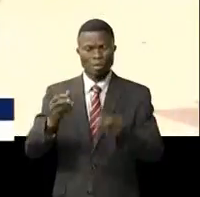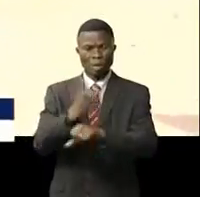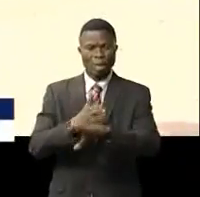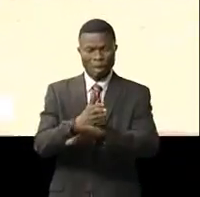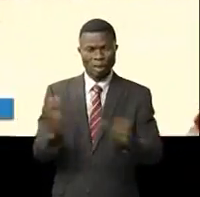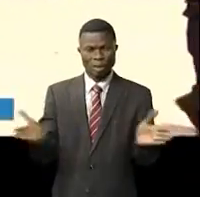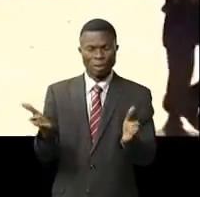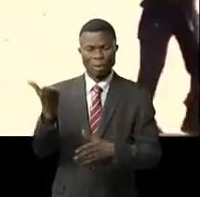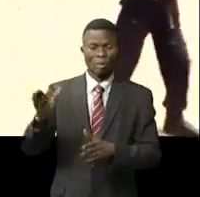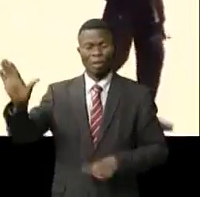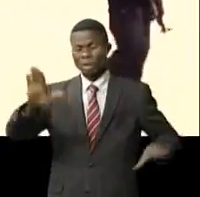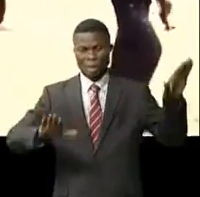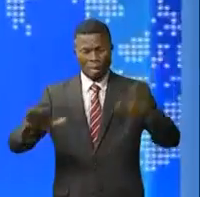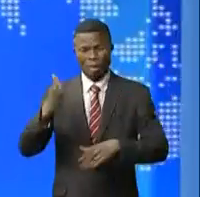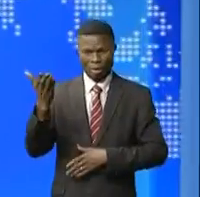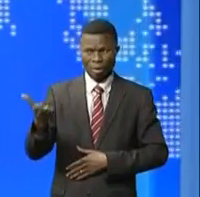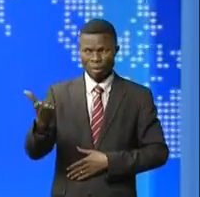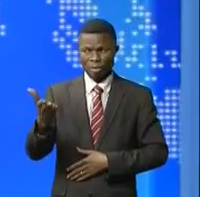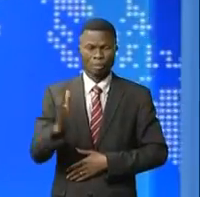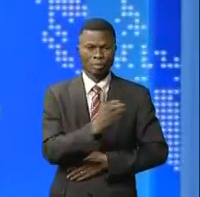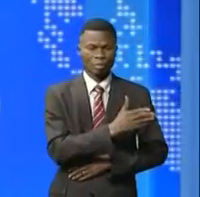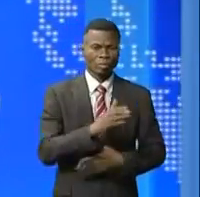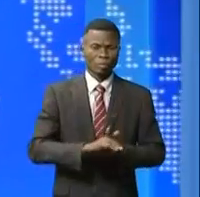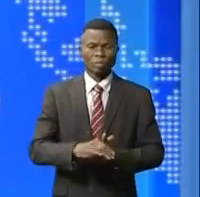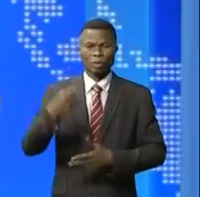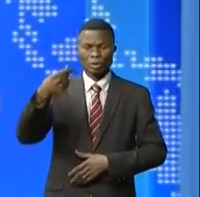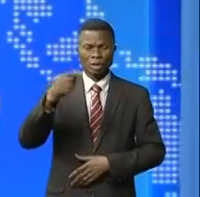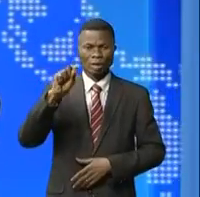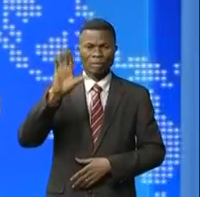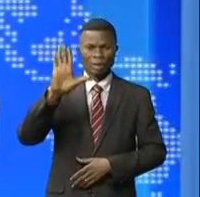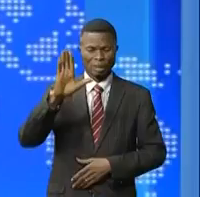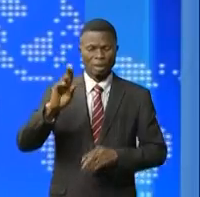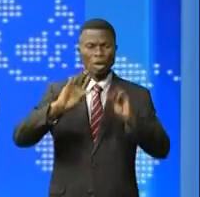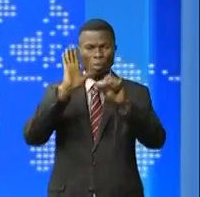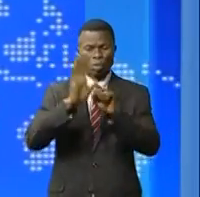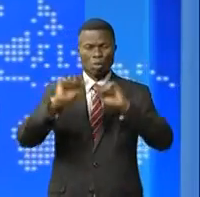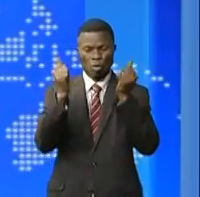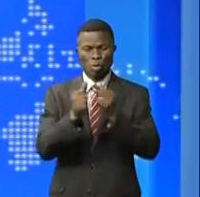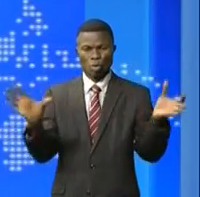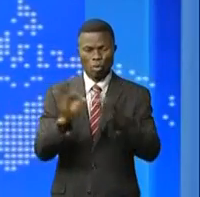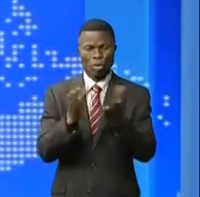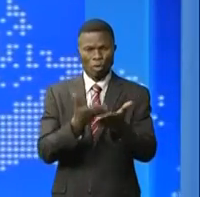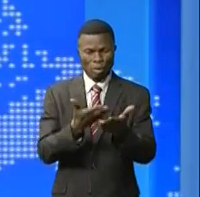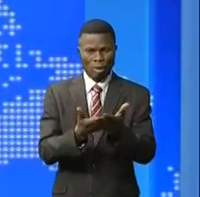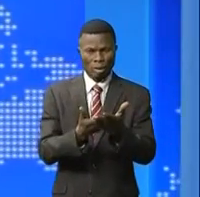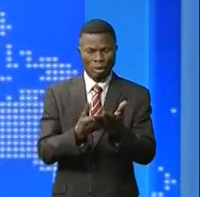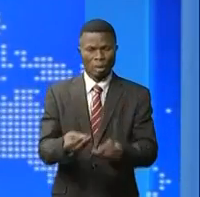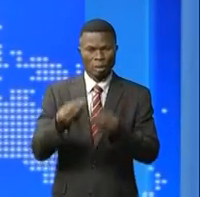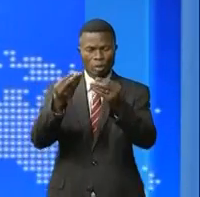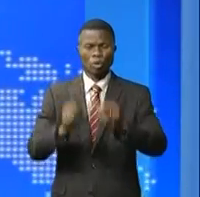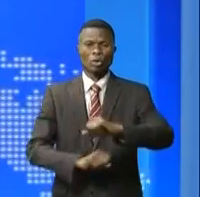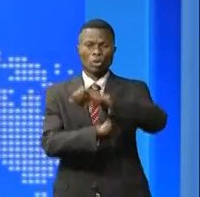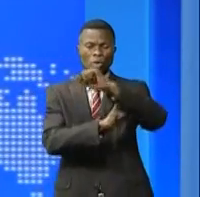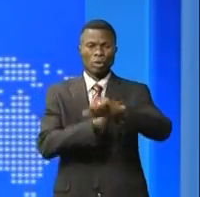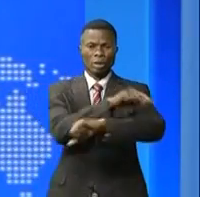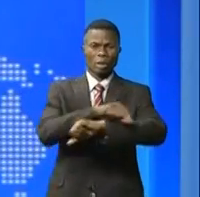présidentiel de l'Ansele Daipen. Le G25 qui regroupe plusieurs associations et mouvements citoyens apporte son appui